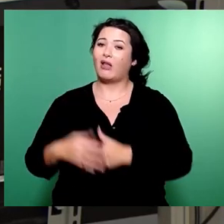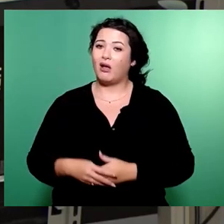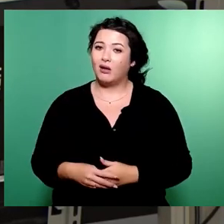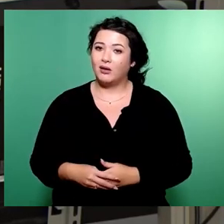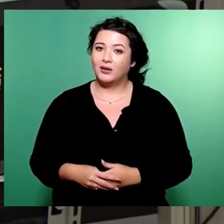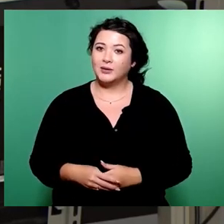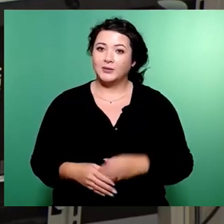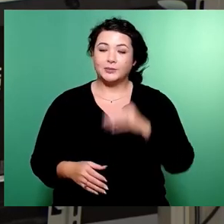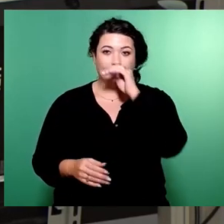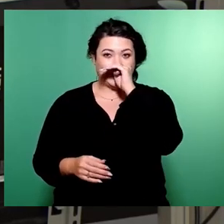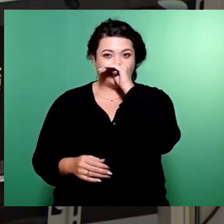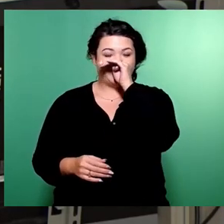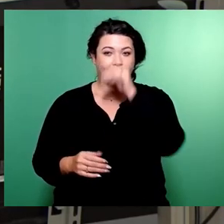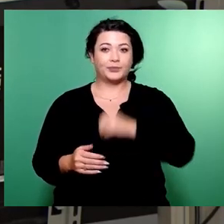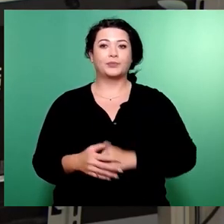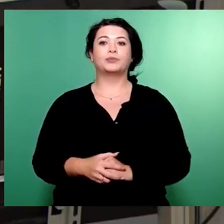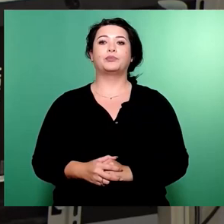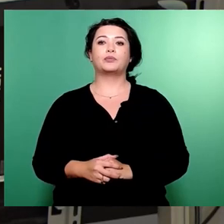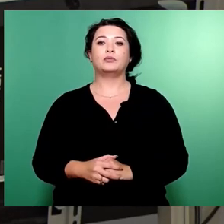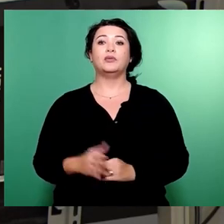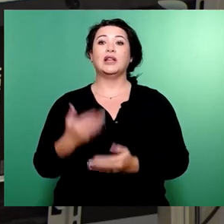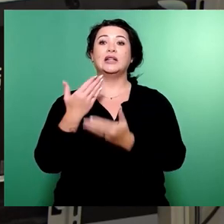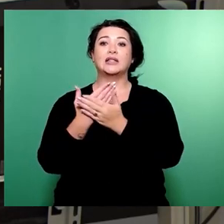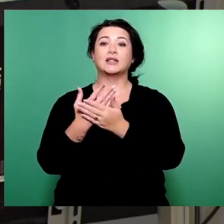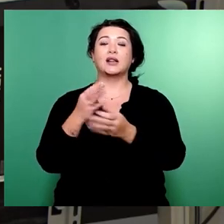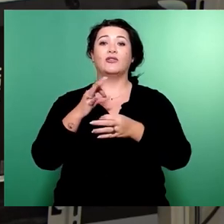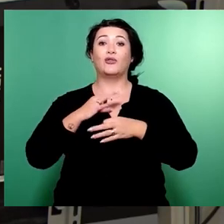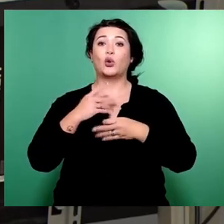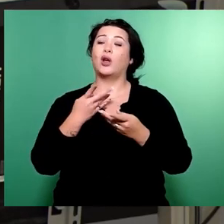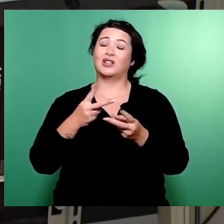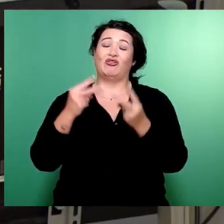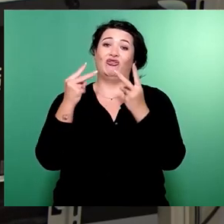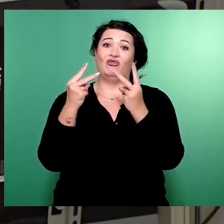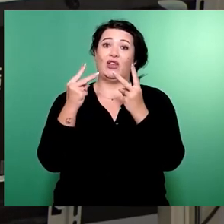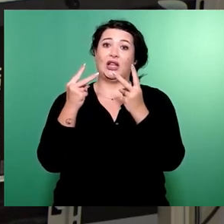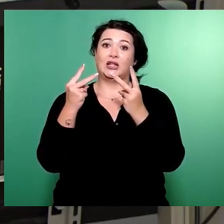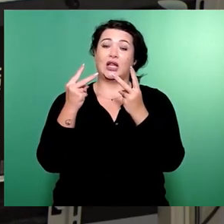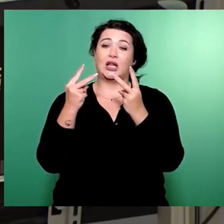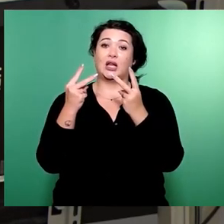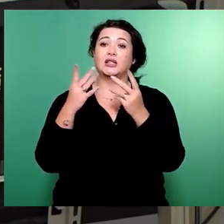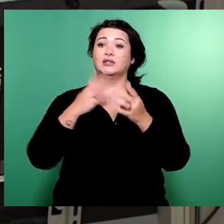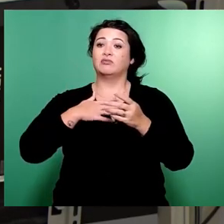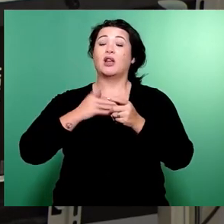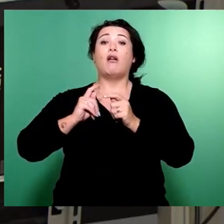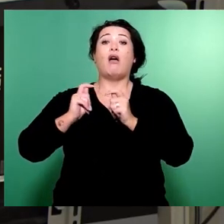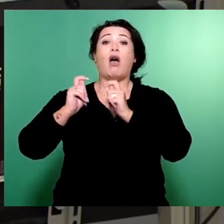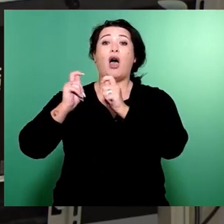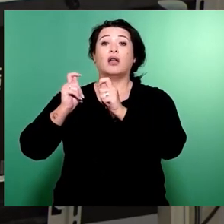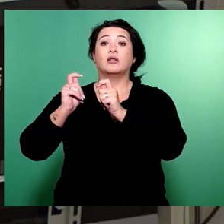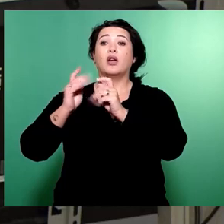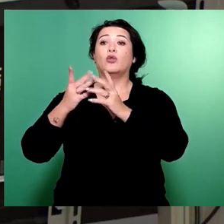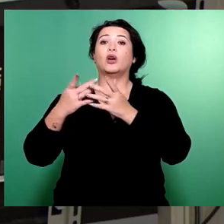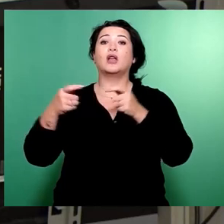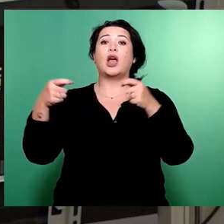Und deshalb ist es mir ein besonders wichtiges Anliegen, nachdem wir unseren Antrag ja bereits vor der Finanzausschusssitzung